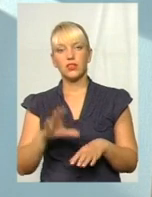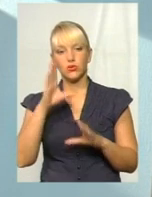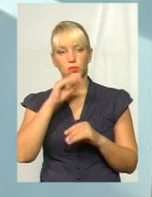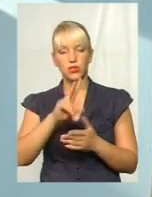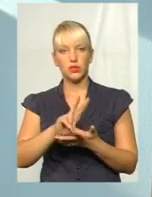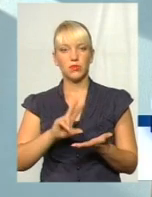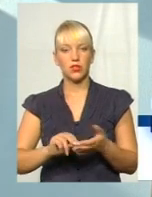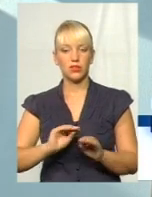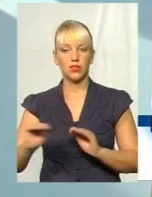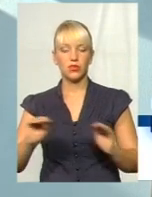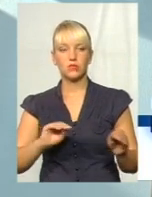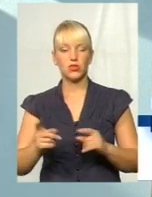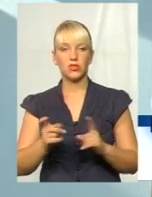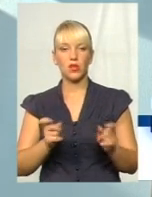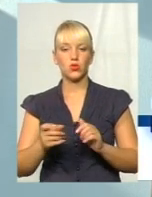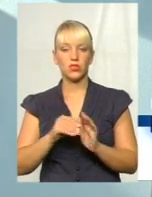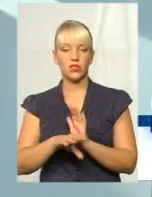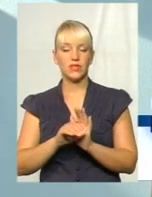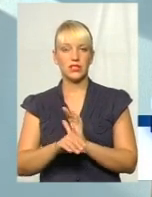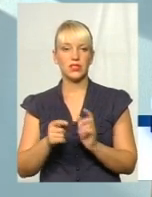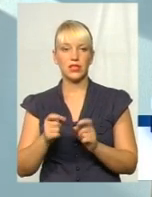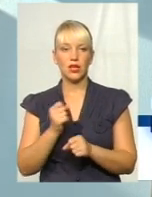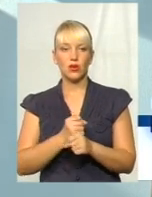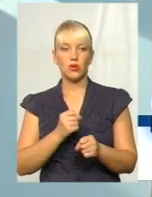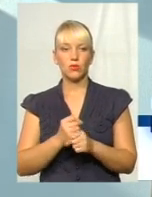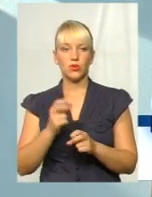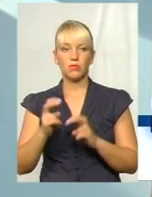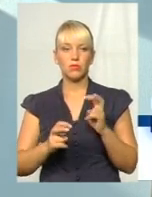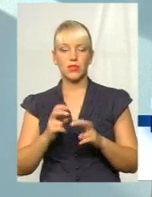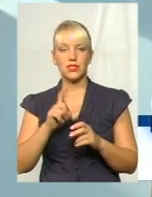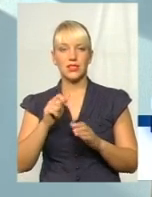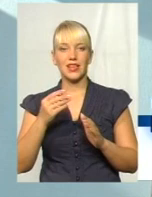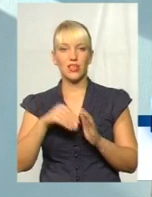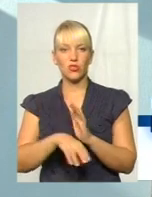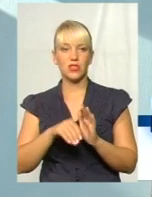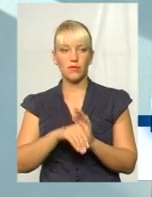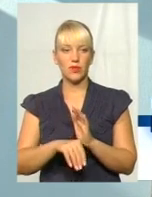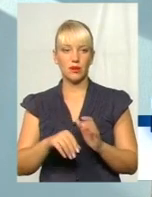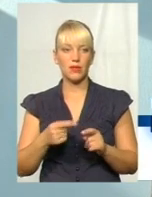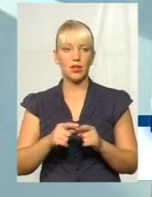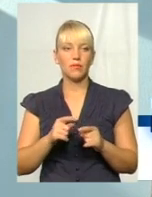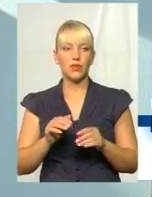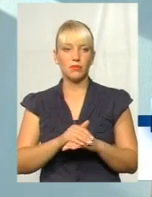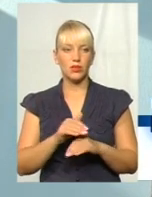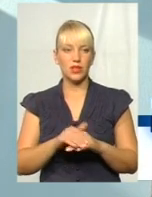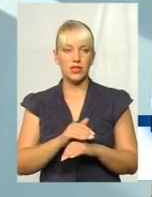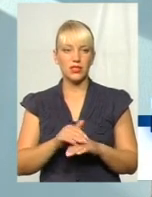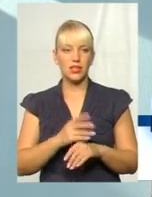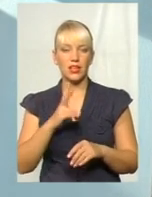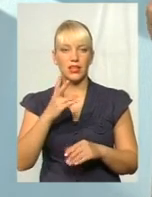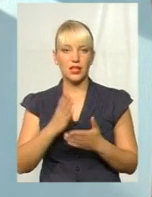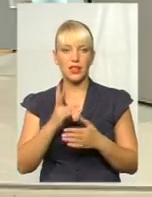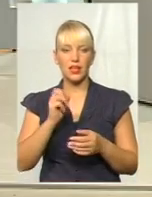приклади розміщені залучення інвестицій, роботи підприємств з іноземними інвестиціями, будь ласка, є на сайті Хмельницької